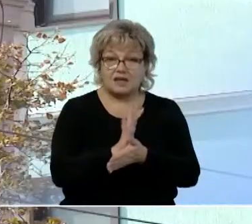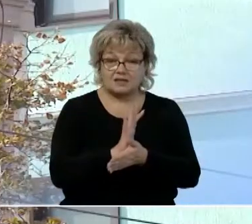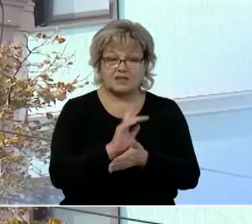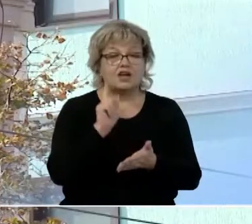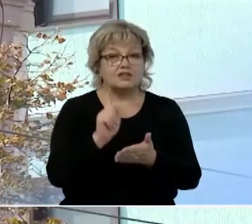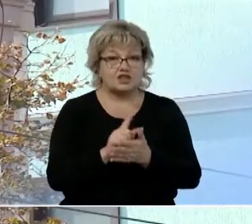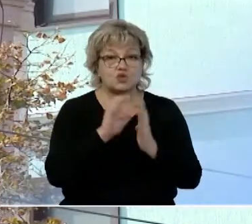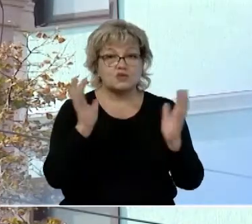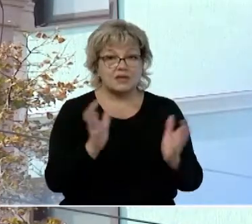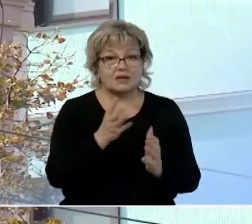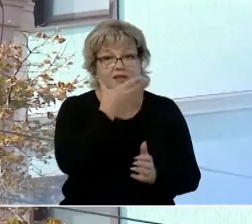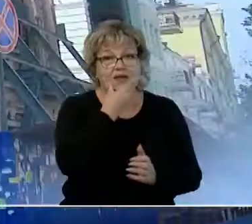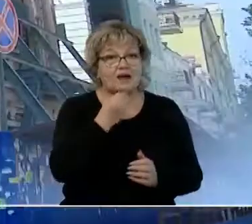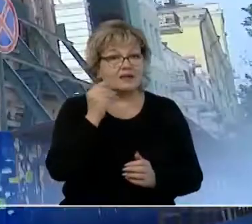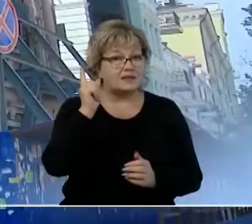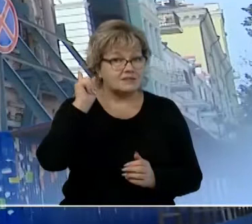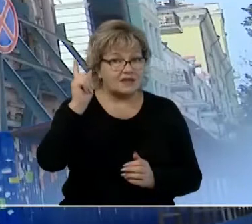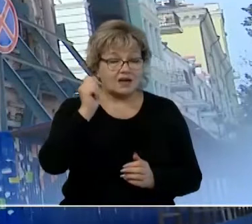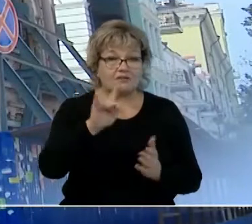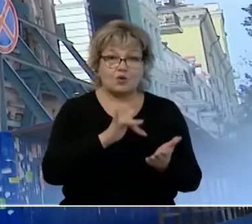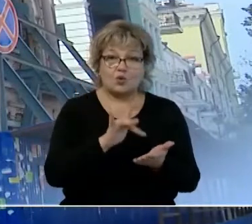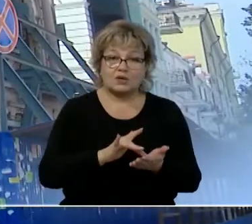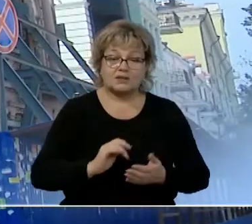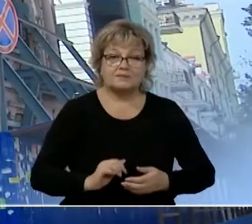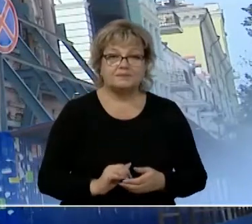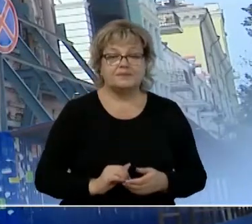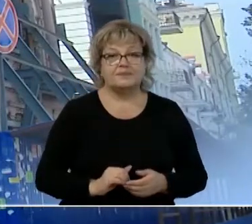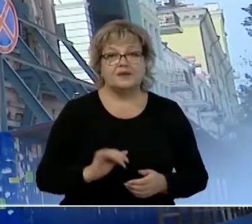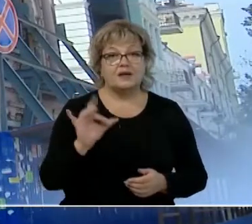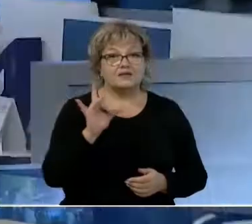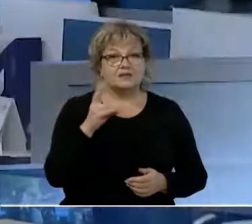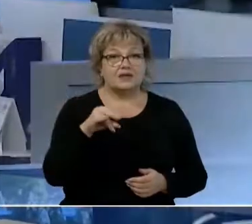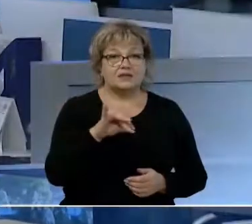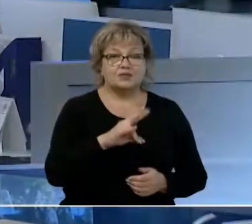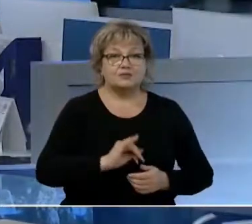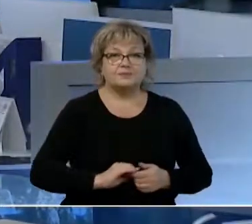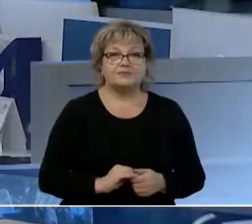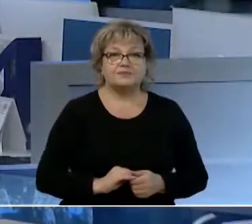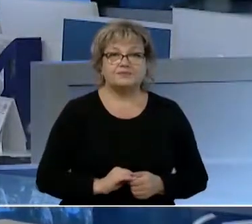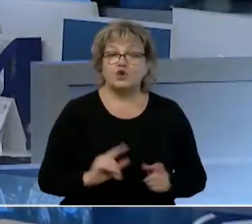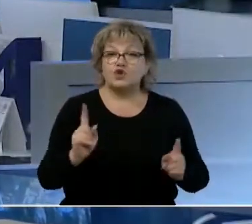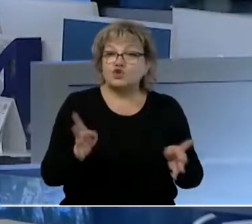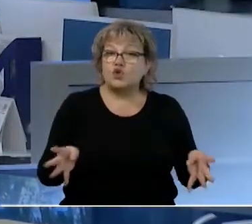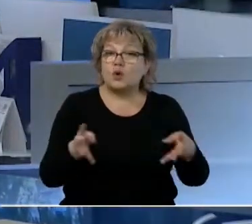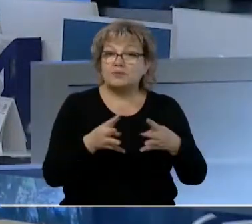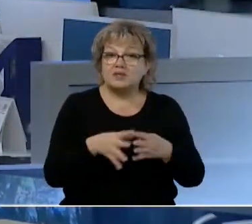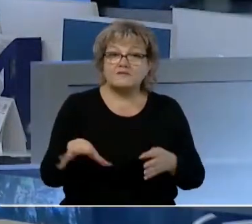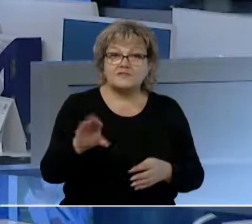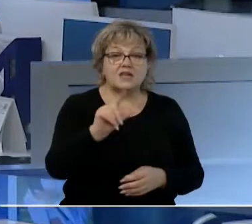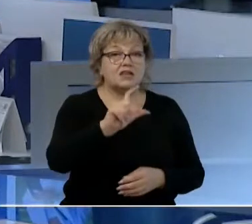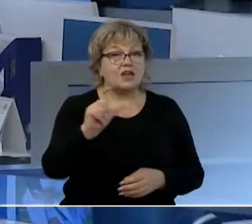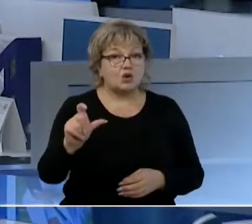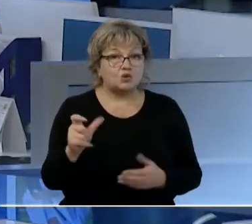должно сохранить колорит старого города. Галина Белоусова, Юрий Санкин, Ростов-на-Дону. Что объединяет все